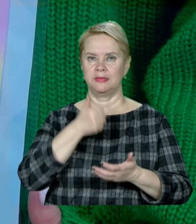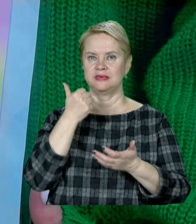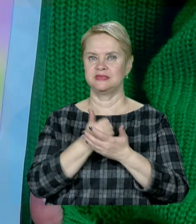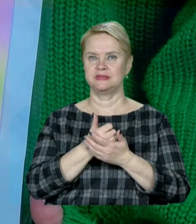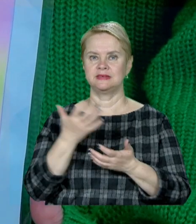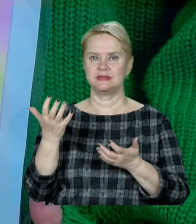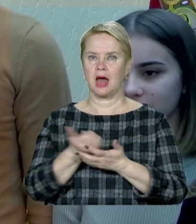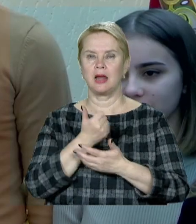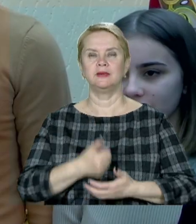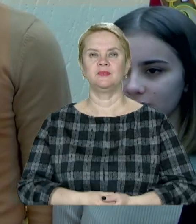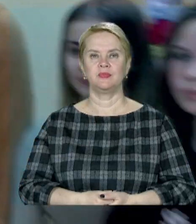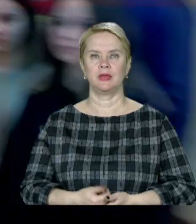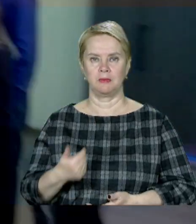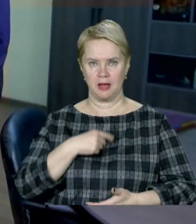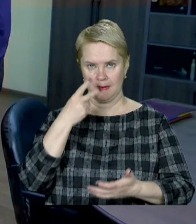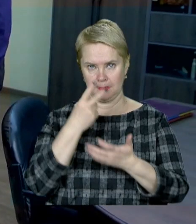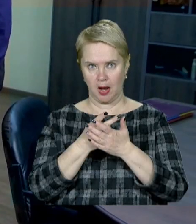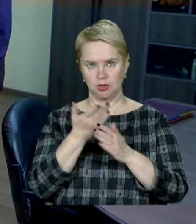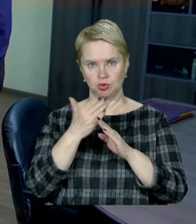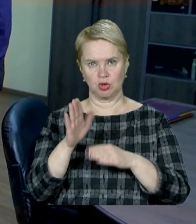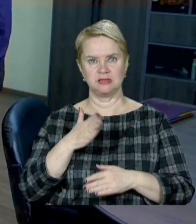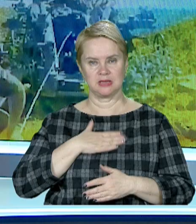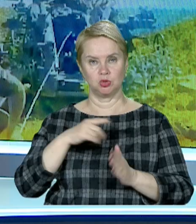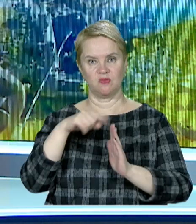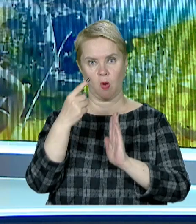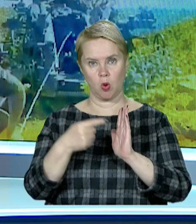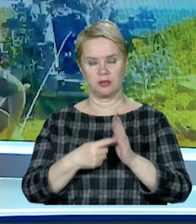і щоб ми показали честь нашого міста.